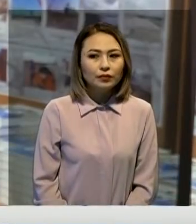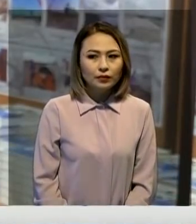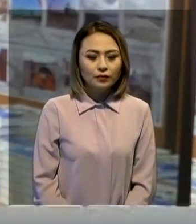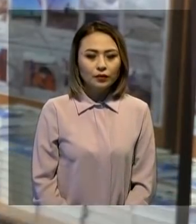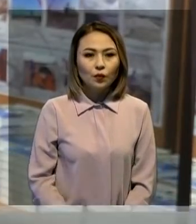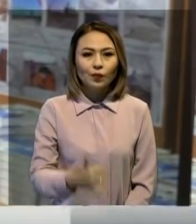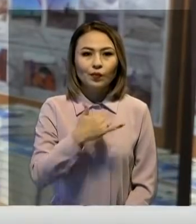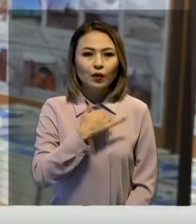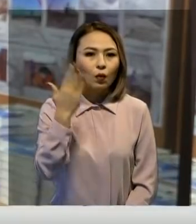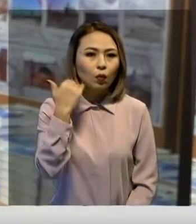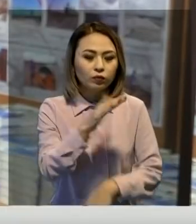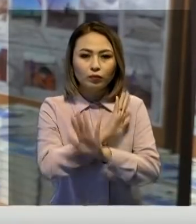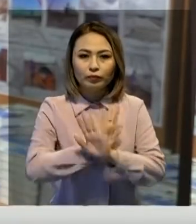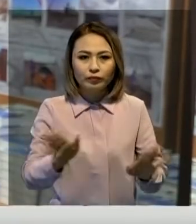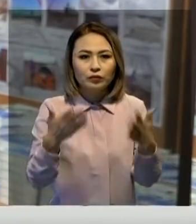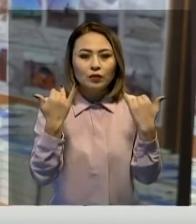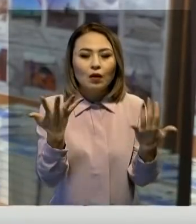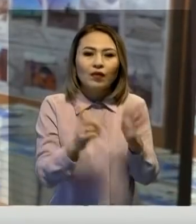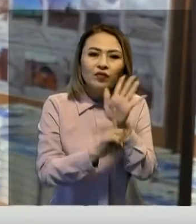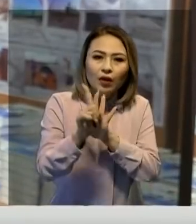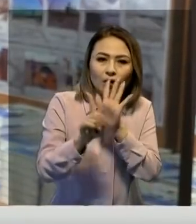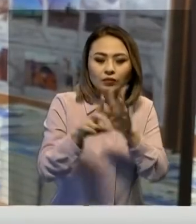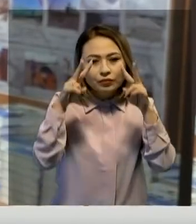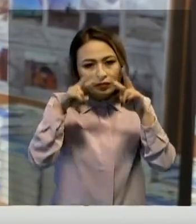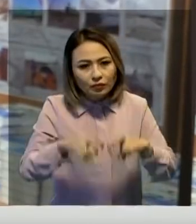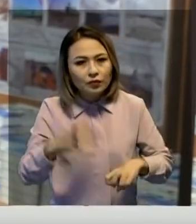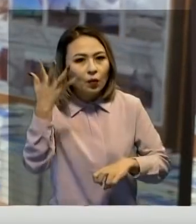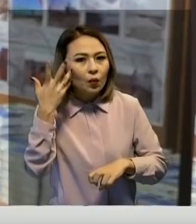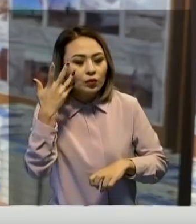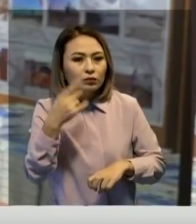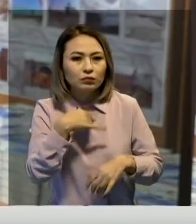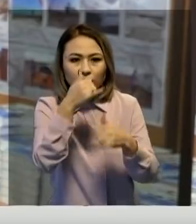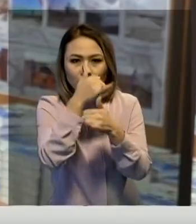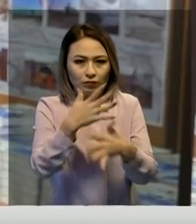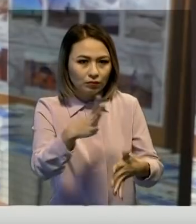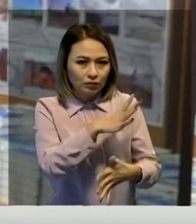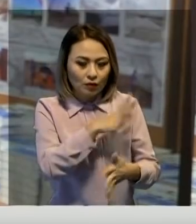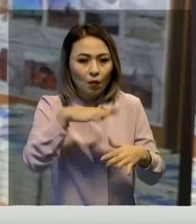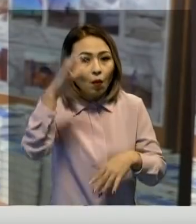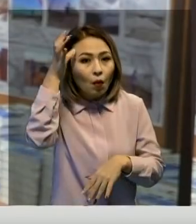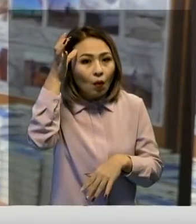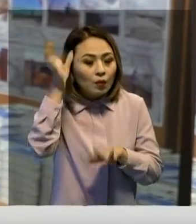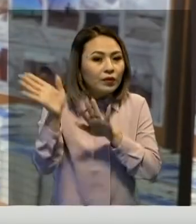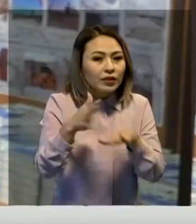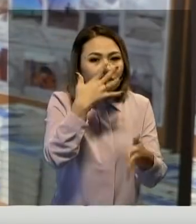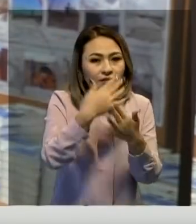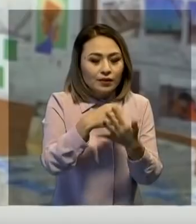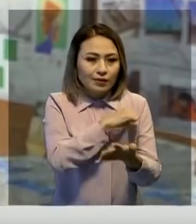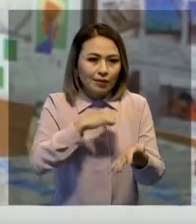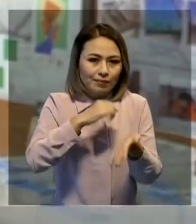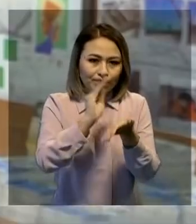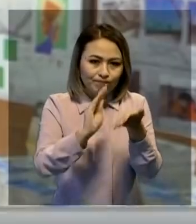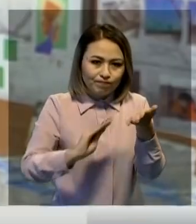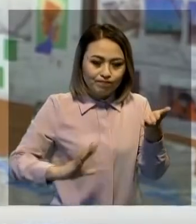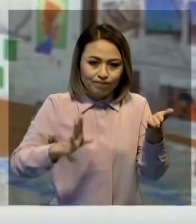Бізге оңай болған жоқ. Бастапқыда қандайда бір зерттеу әдістемесіне сүйеңе алмадық. Кейін қылымый негіздерді өзіміз жаздық. Соның